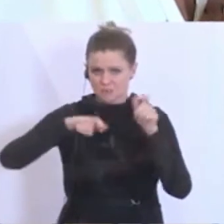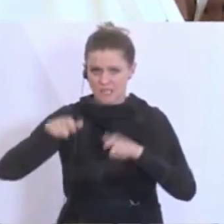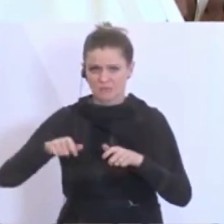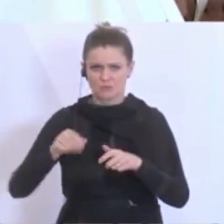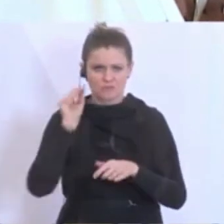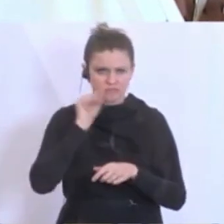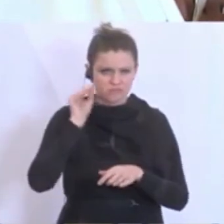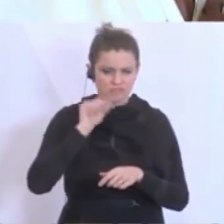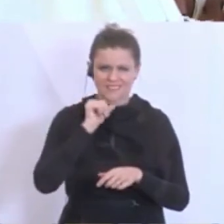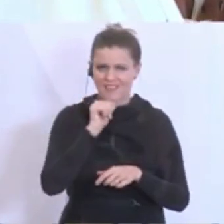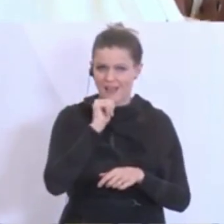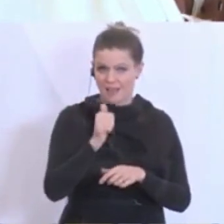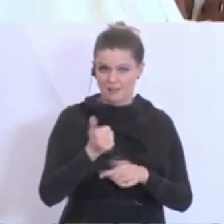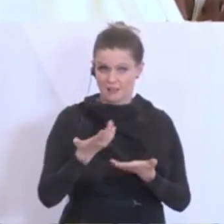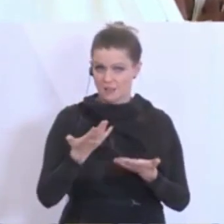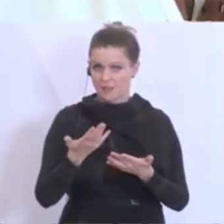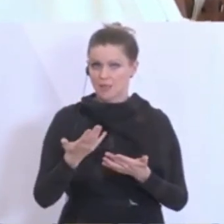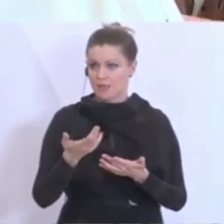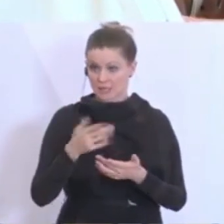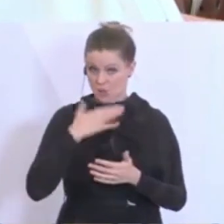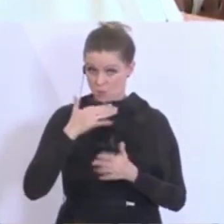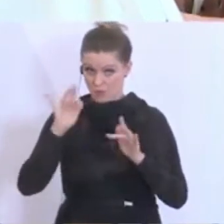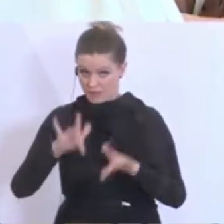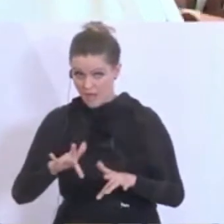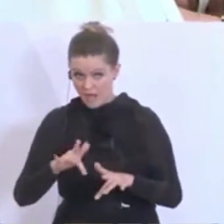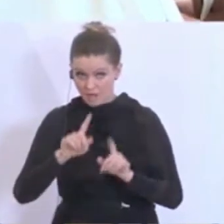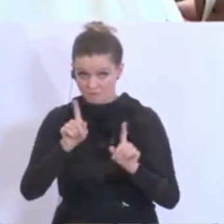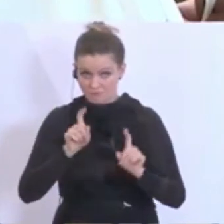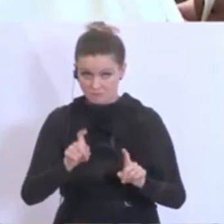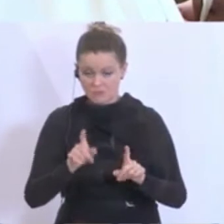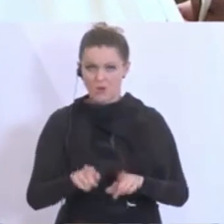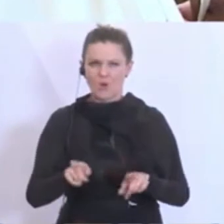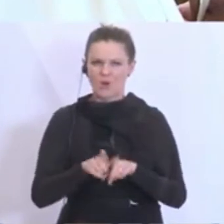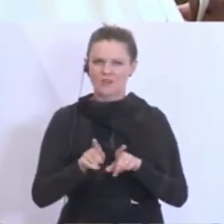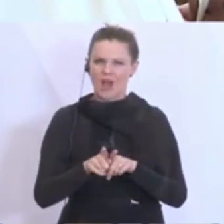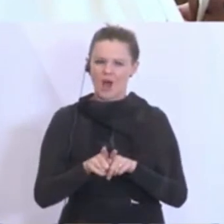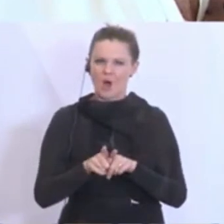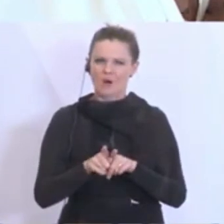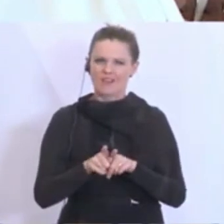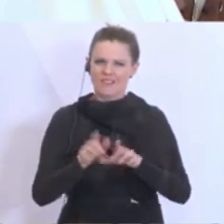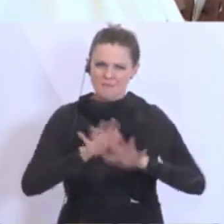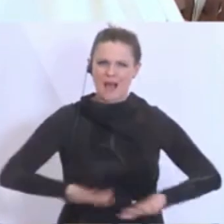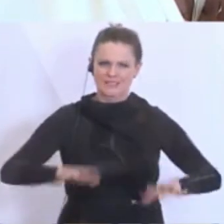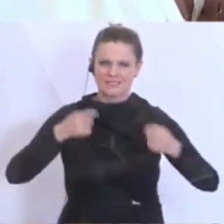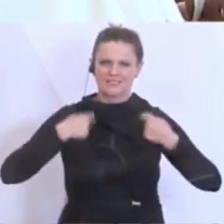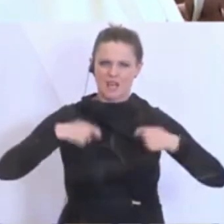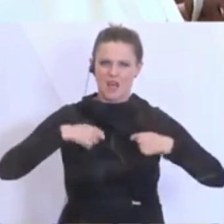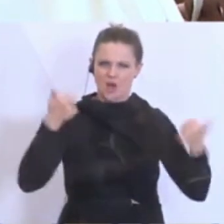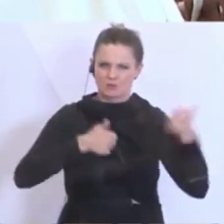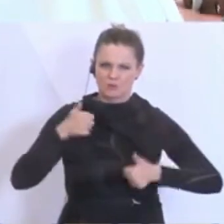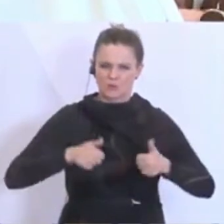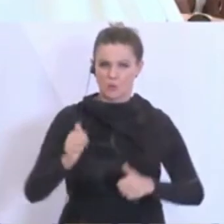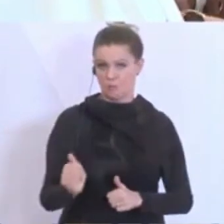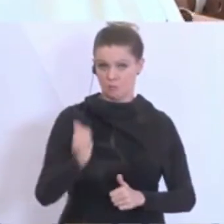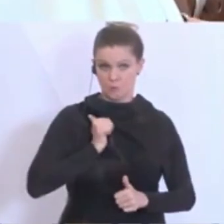dass sie keine haben, ist dafür ausreichend gesorgt? Und, pardon, die Urausrüstung vom Bundesheer, sind sie da